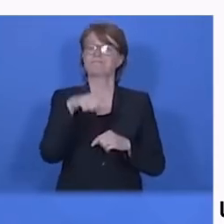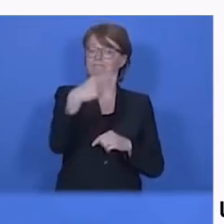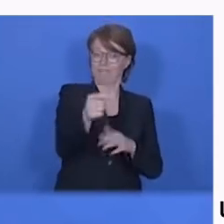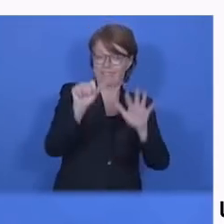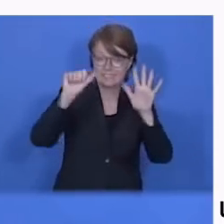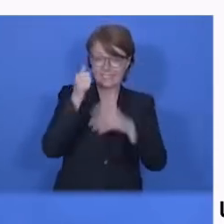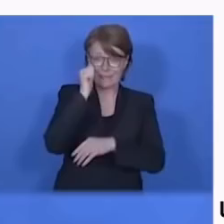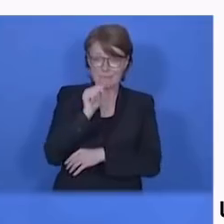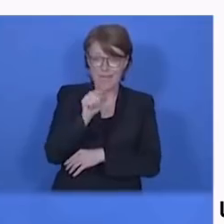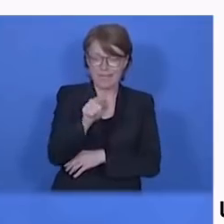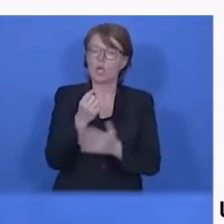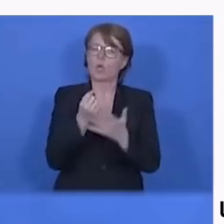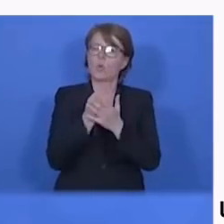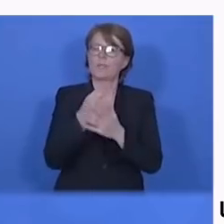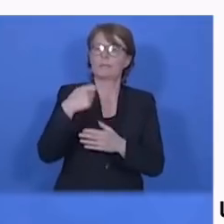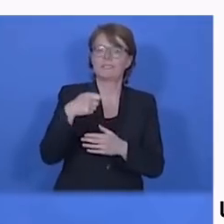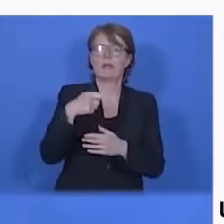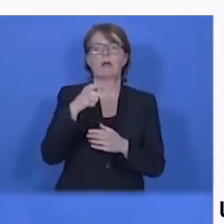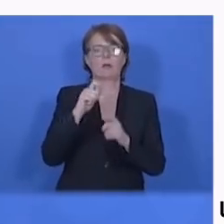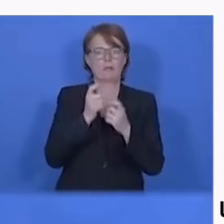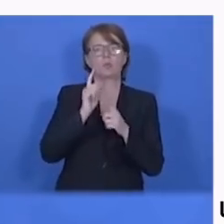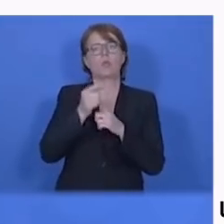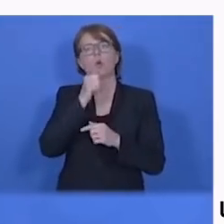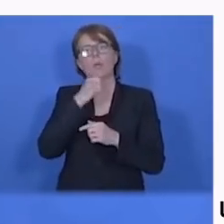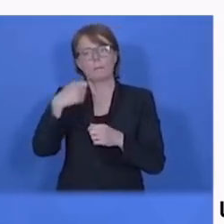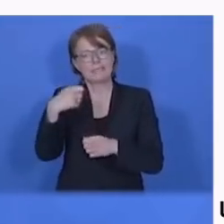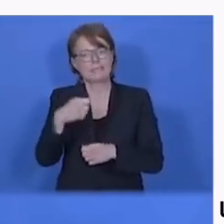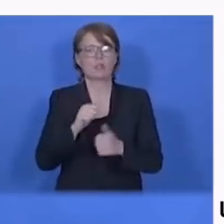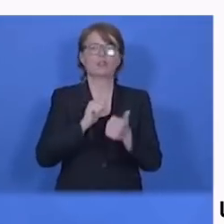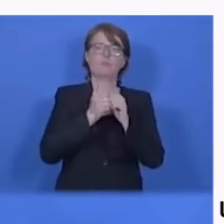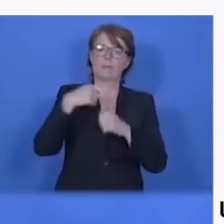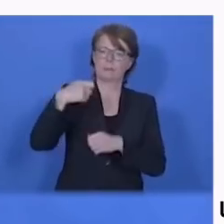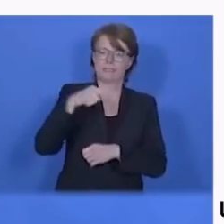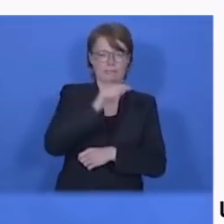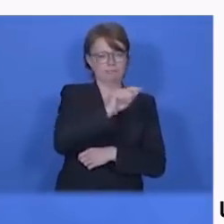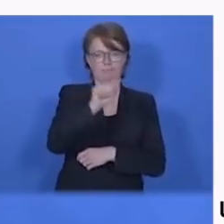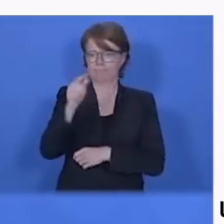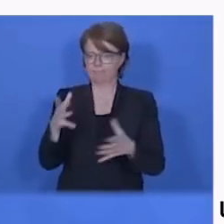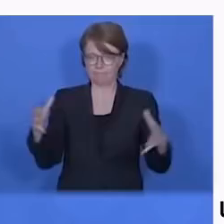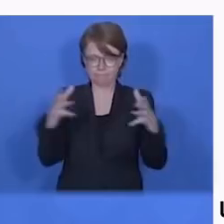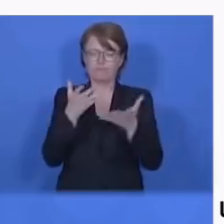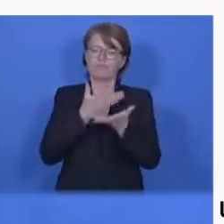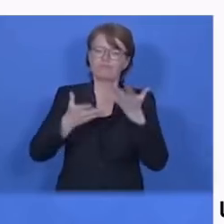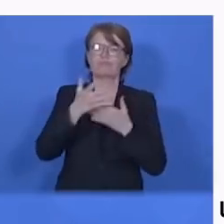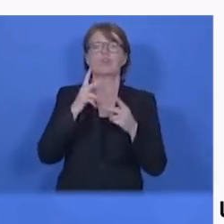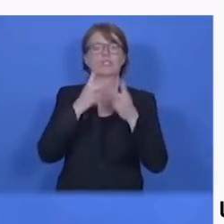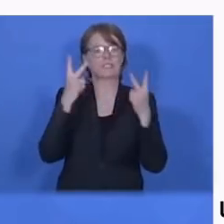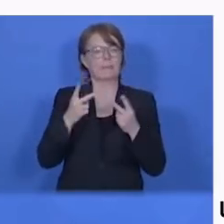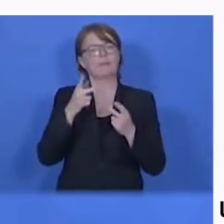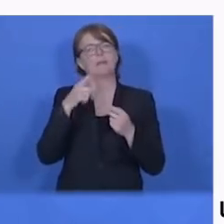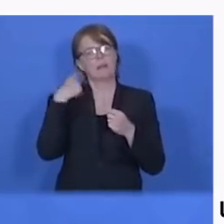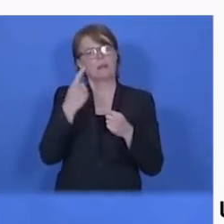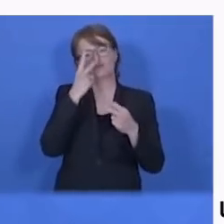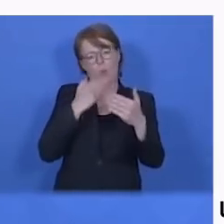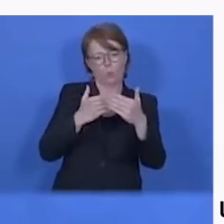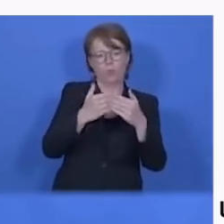مفتخر هستم در مورد کانالم این هست که من تونستم با بخش رسانهی دولت آلمان بوندست